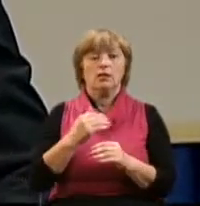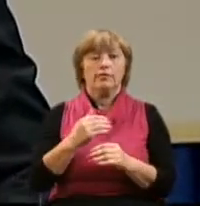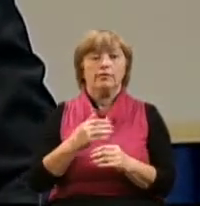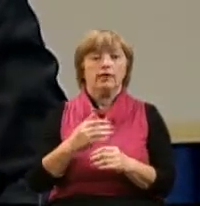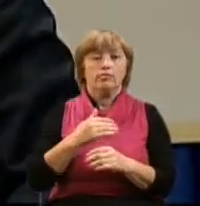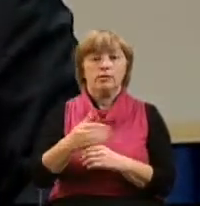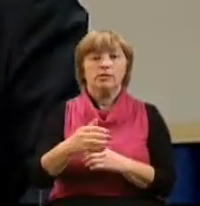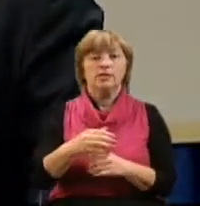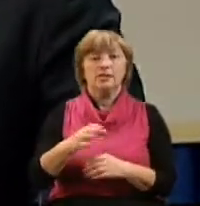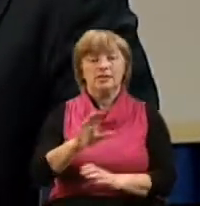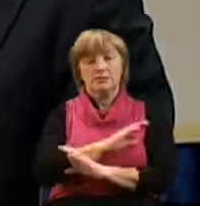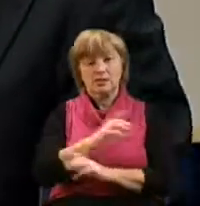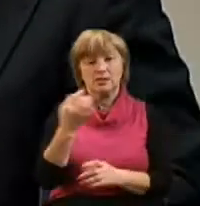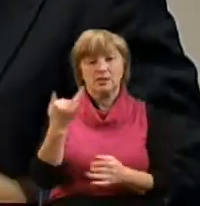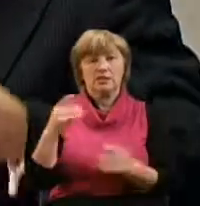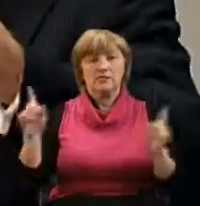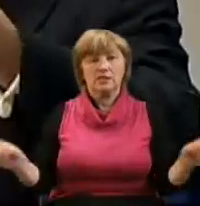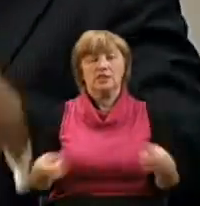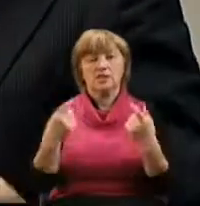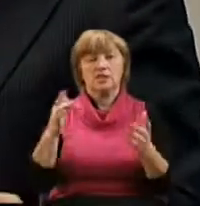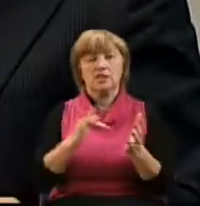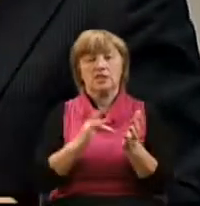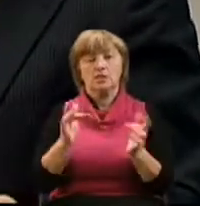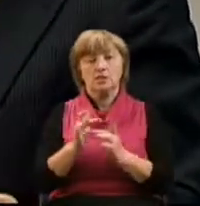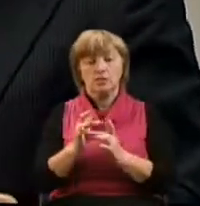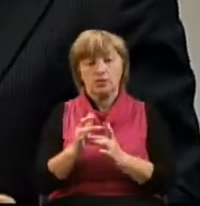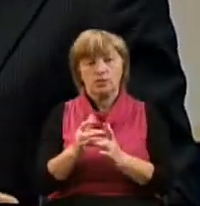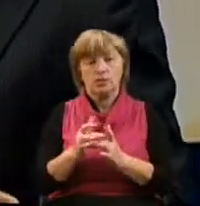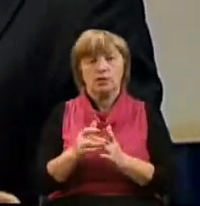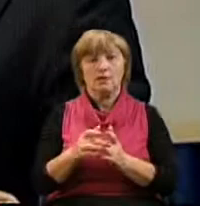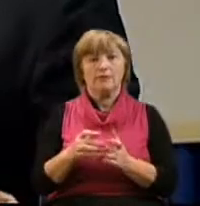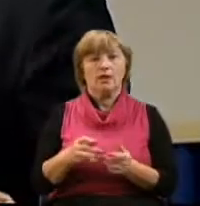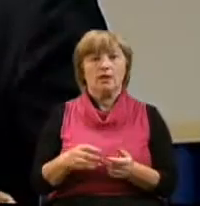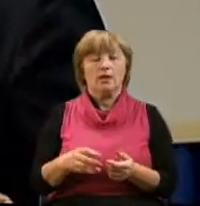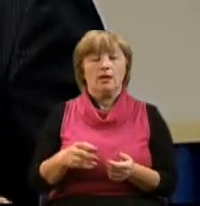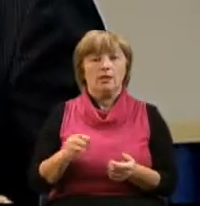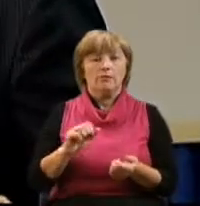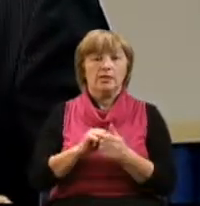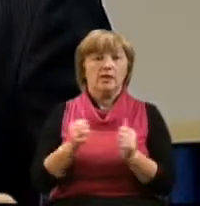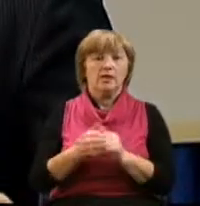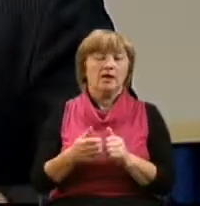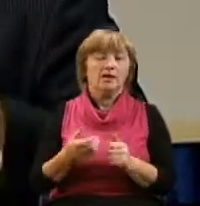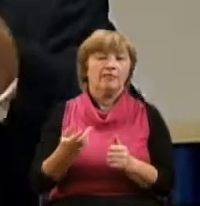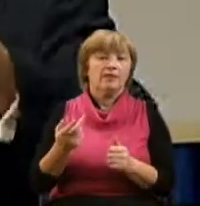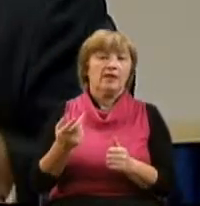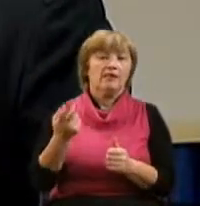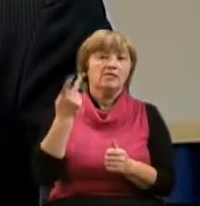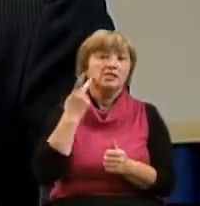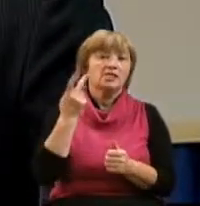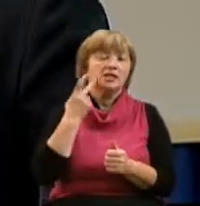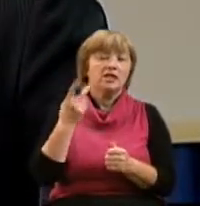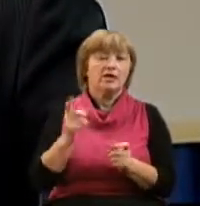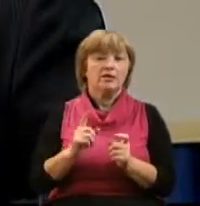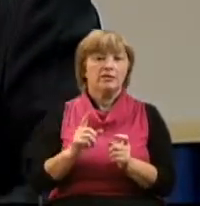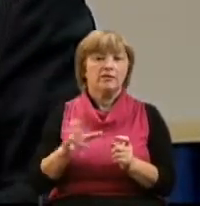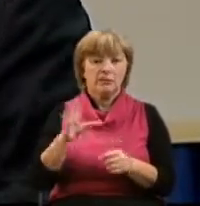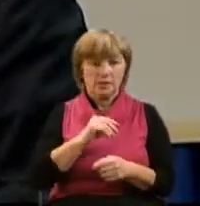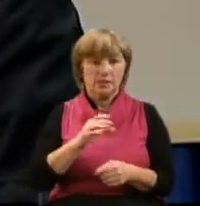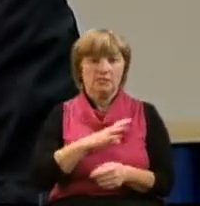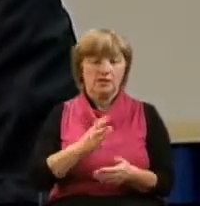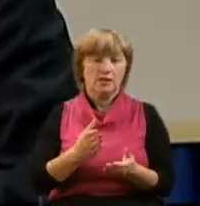Петр исполнял свое апостольское служение, его сопровождала жена, то есть с ним была жена.